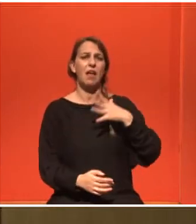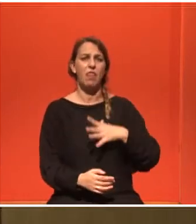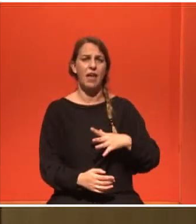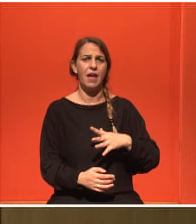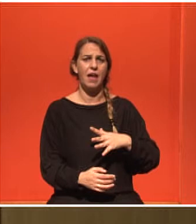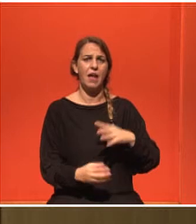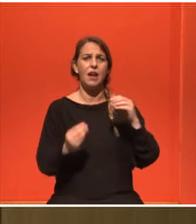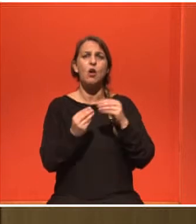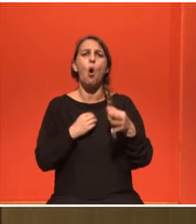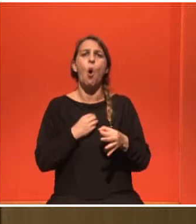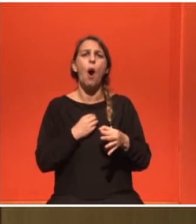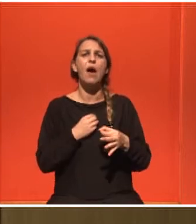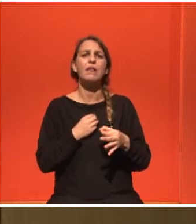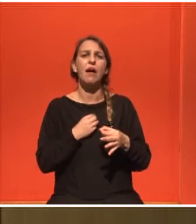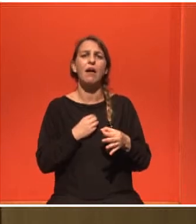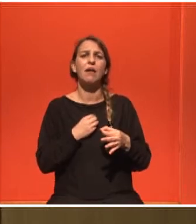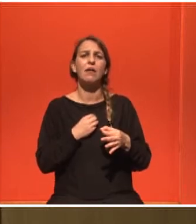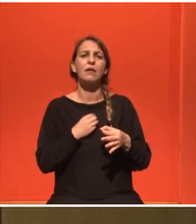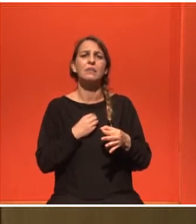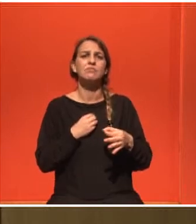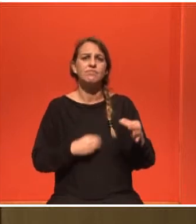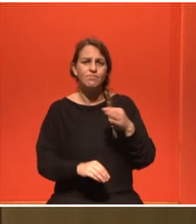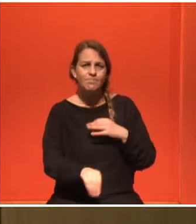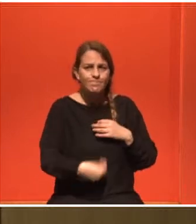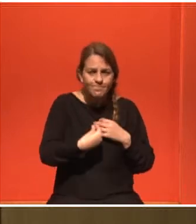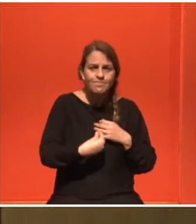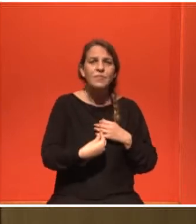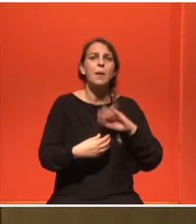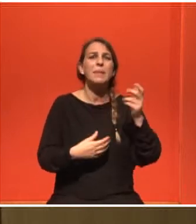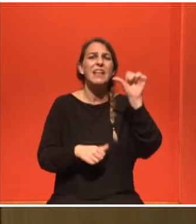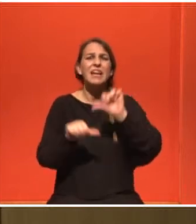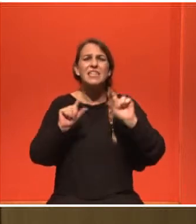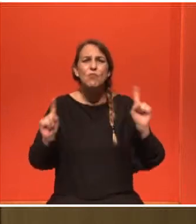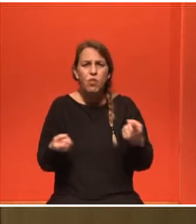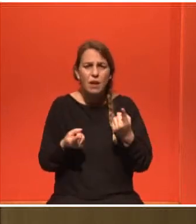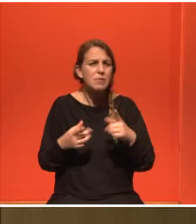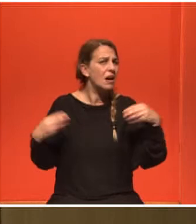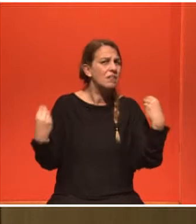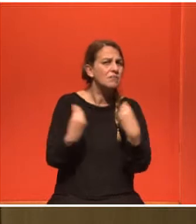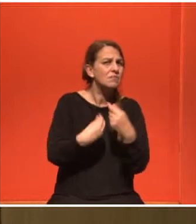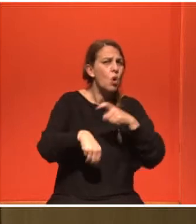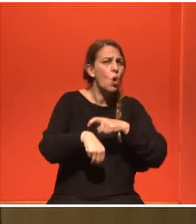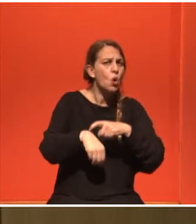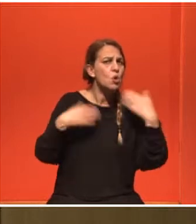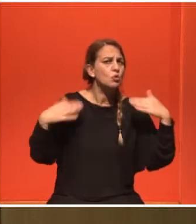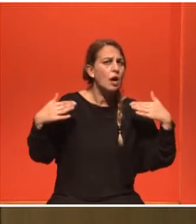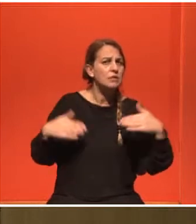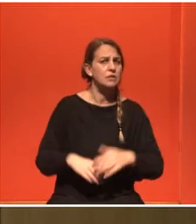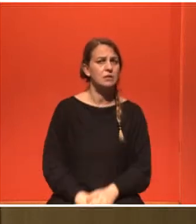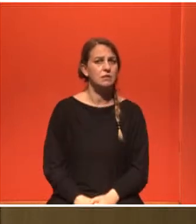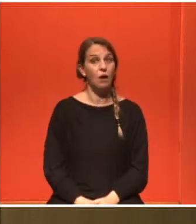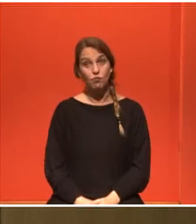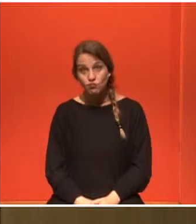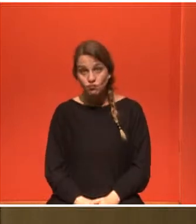θέλει να κάνει και θεραπευτική άσκηση κατά τη διάρκεια της χημιοθεραπείας της. Ποιο είναι αυτό το χρονικό περίφερο στο οποίο μπορεί να ξεκινήσει την άσκηση. Πάρα πολλοί ήρωσες